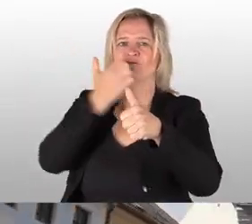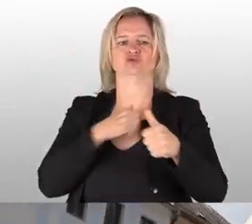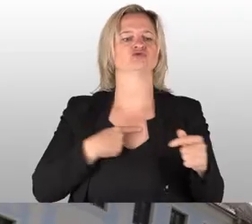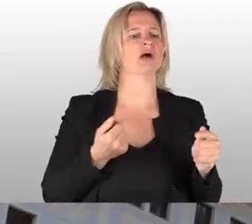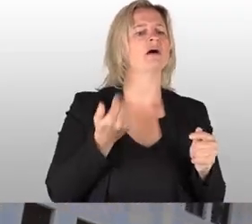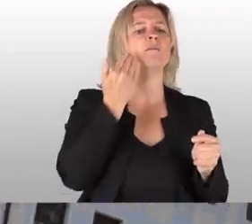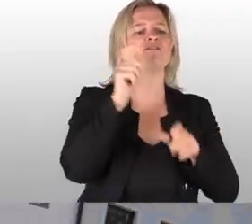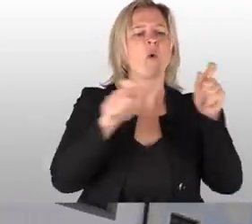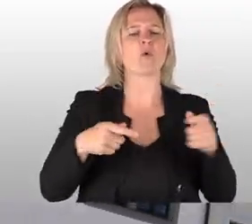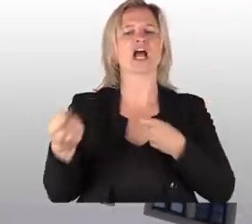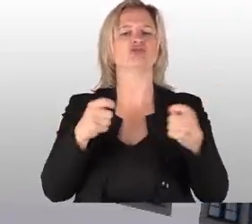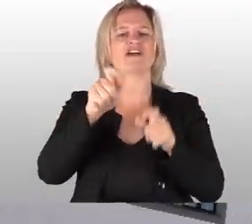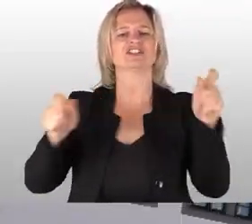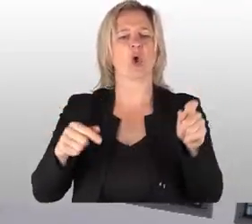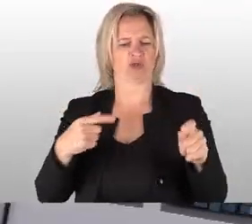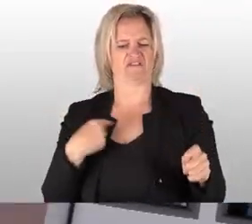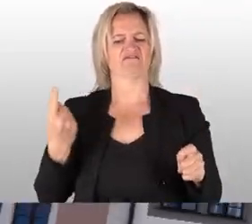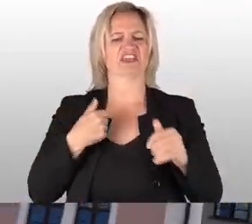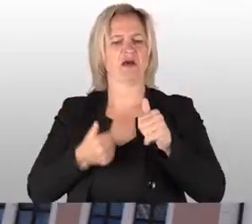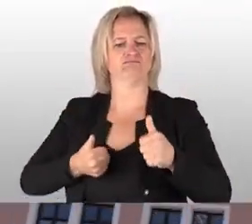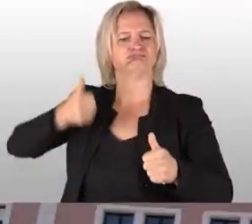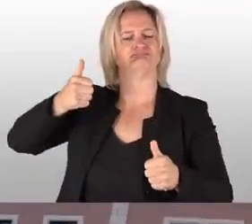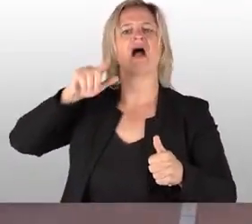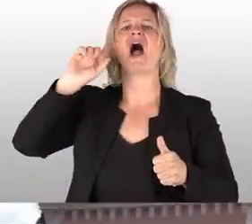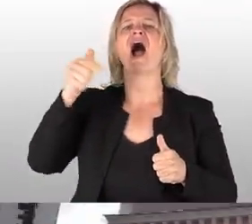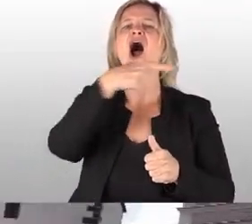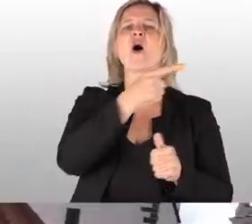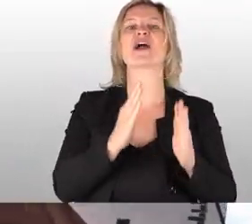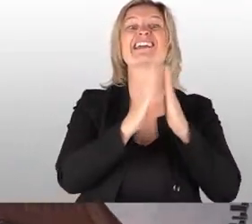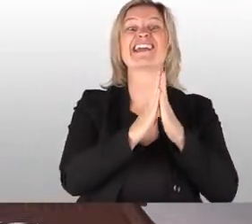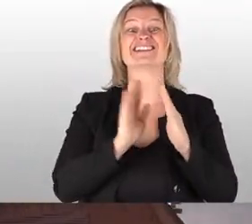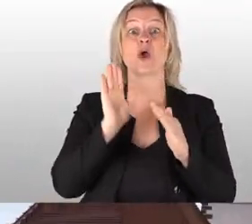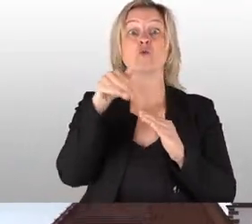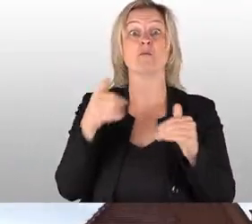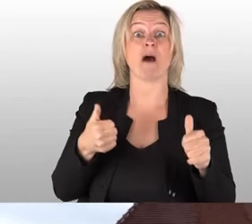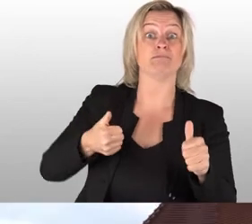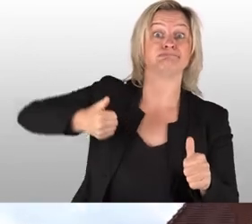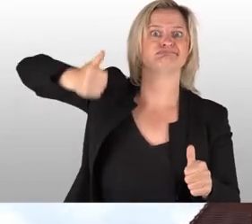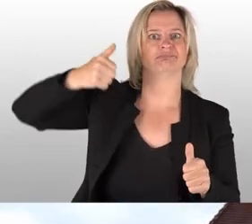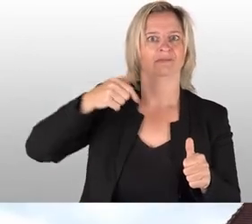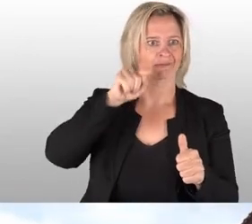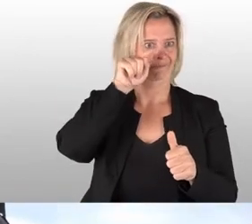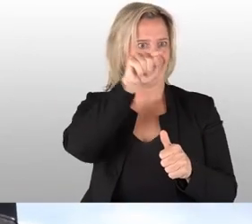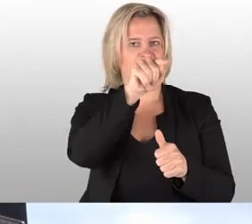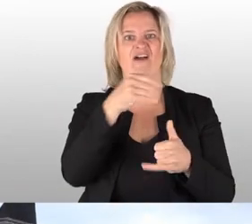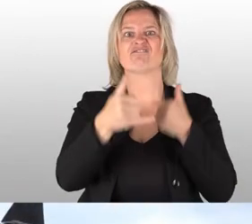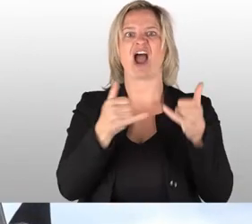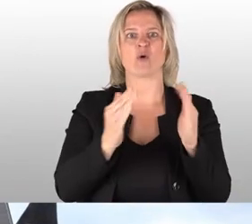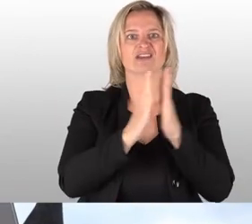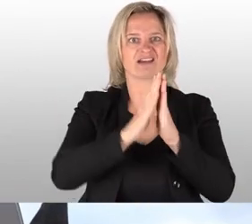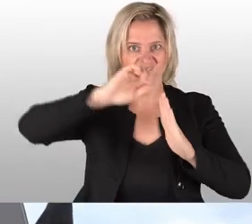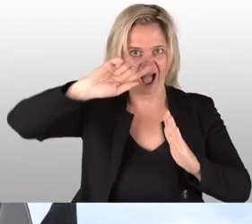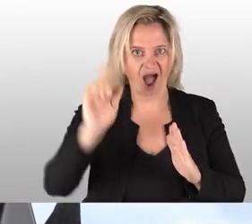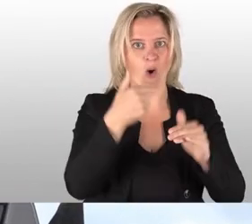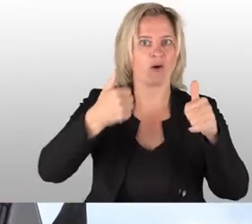somit über den Anwohnern, über den Geschäftsleuten und ein Stück weit sogar über der Geistlichkeit. Denn man schafft sogar das Kirchenhaus von der Meissner